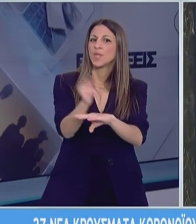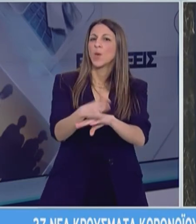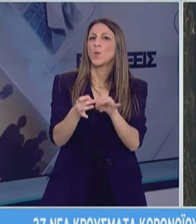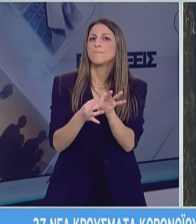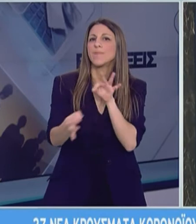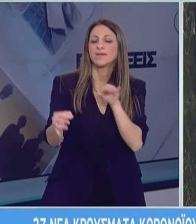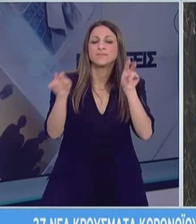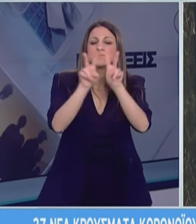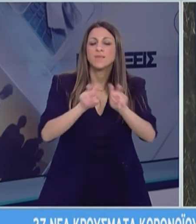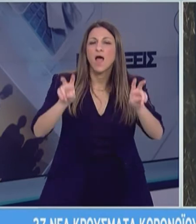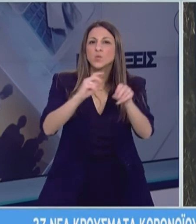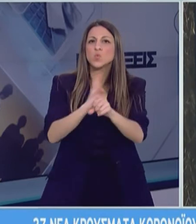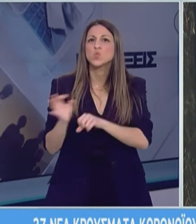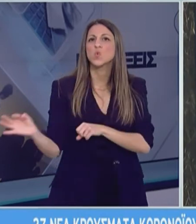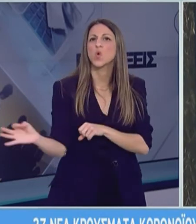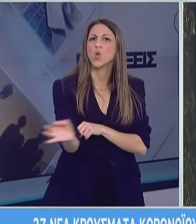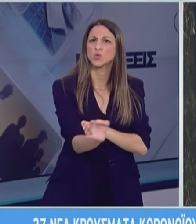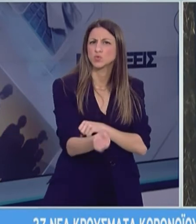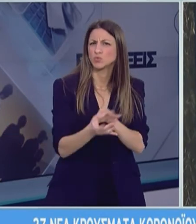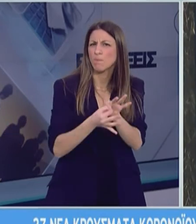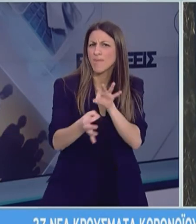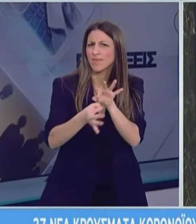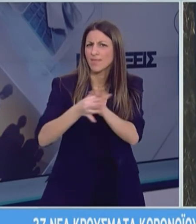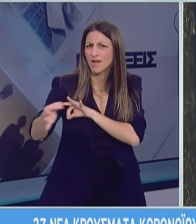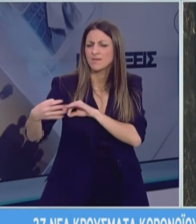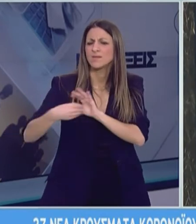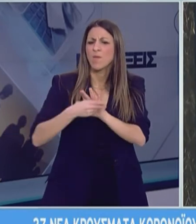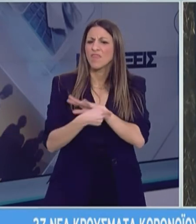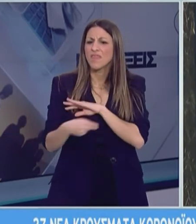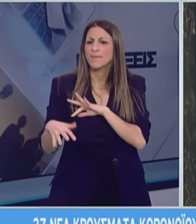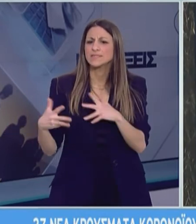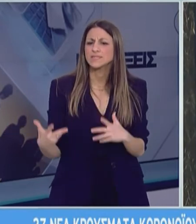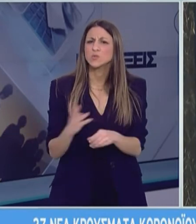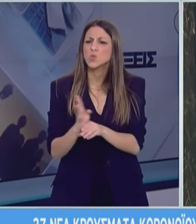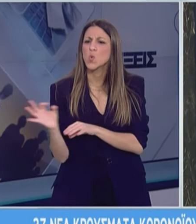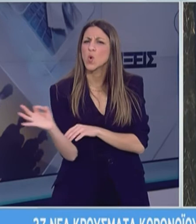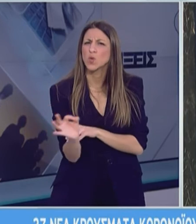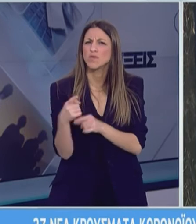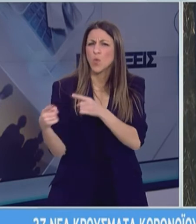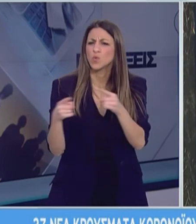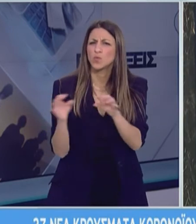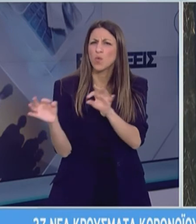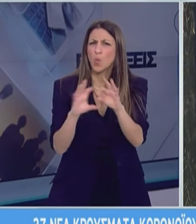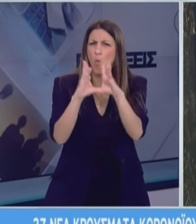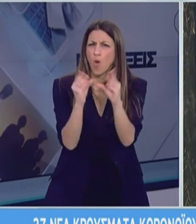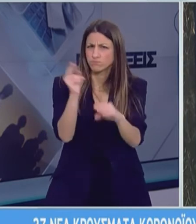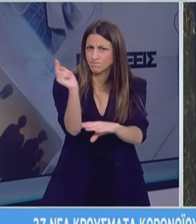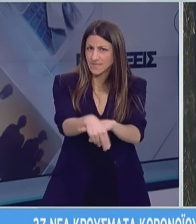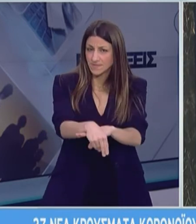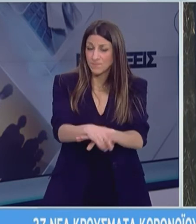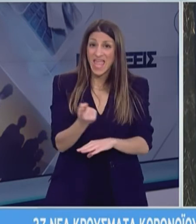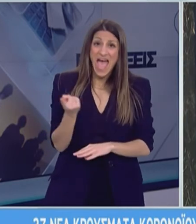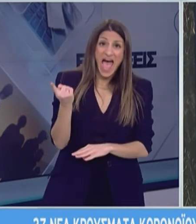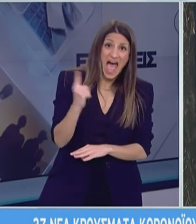μέτρα ελέγχου και διασποράς του κορονοϊού και την αντιμετώπιση των ζητημάτων του κορονοϊού. Αύριο θα ανακοινώσουμε